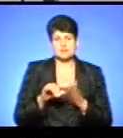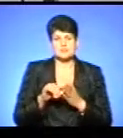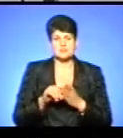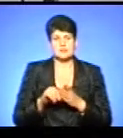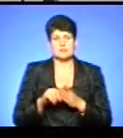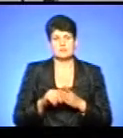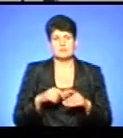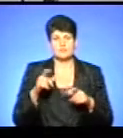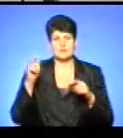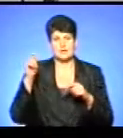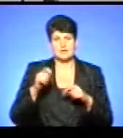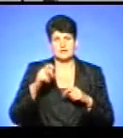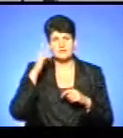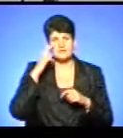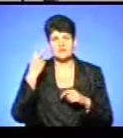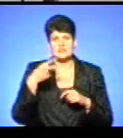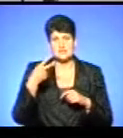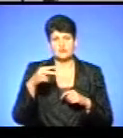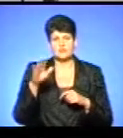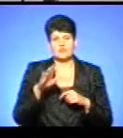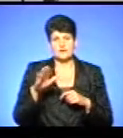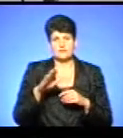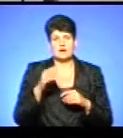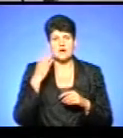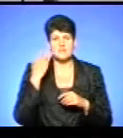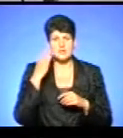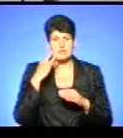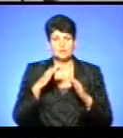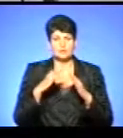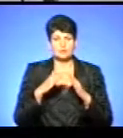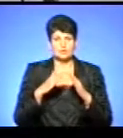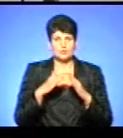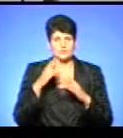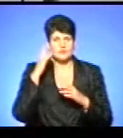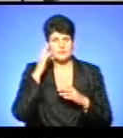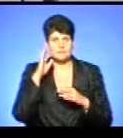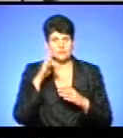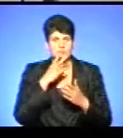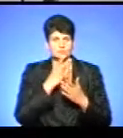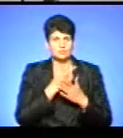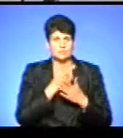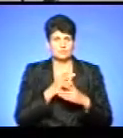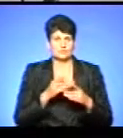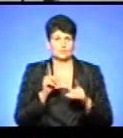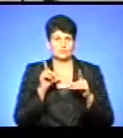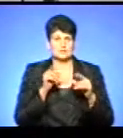пробули до Києва. 20 вересня в Американському домі у Києві відбудеться репрезентація поїздки Америкою.